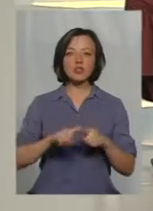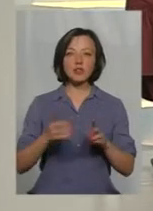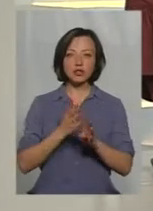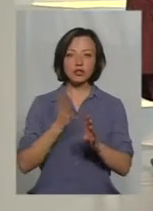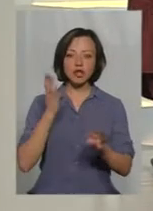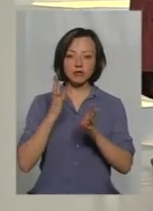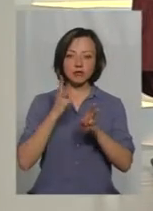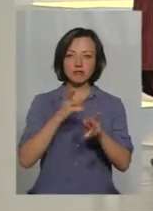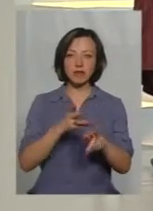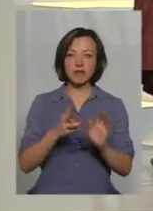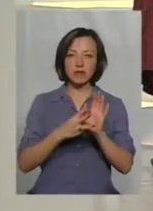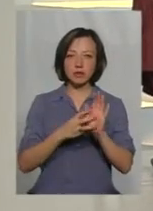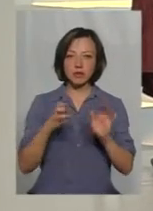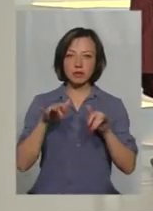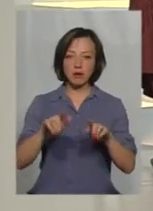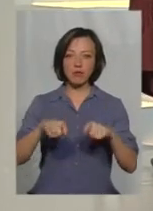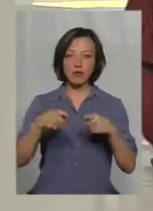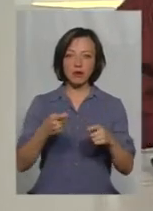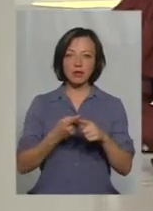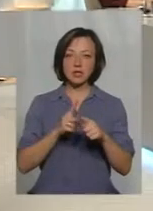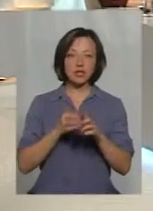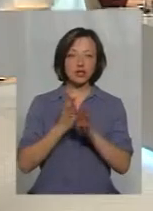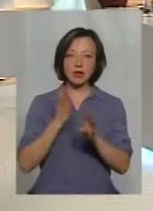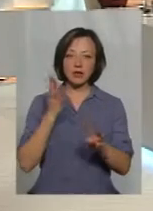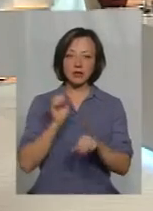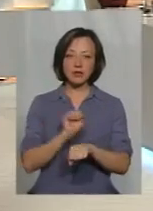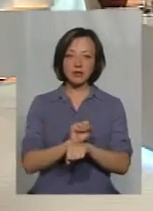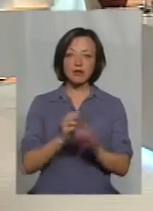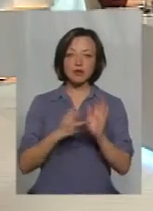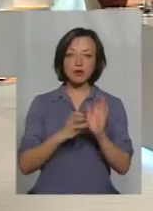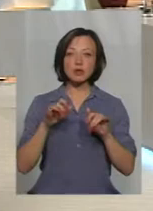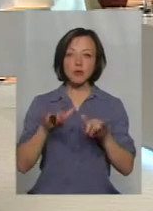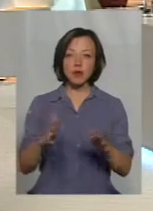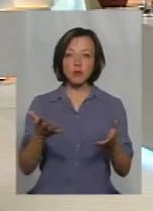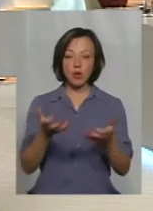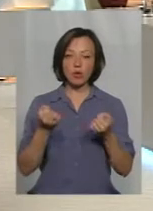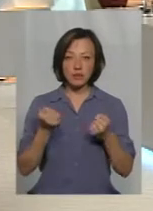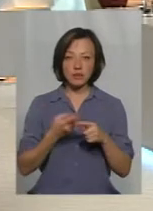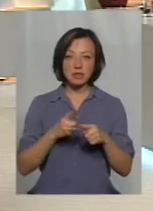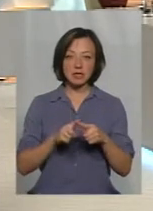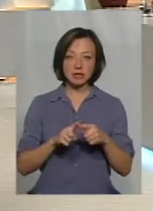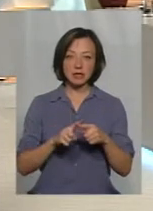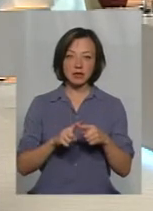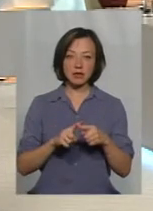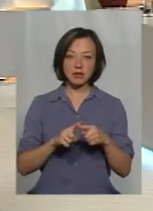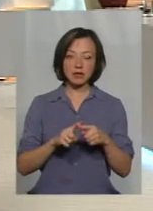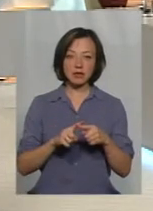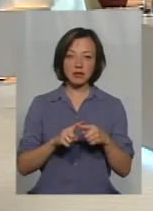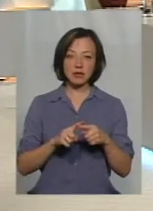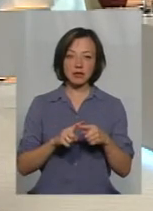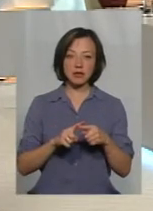черга рухається? Ви казали, що 800 справ передали. не рухається. 800 справ, які ми отримали, ми їх буквально десь